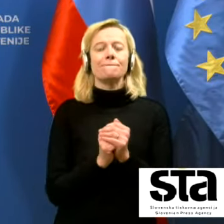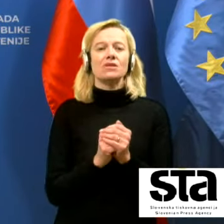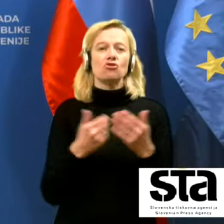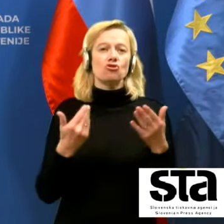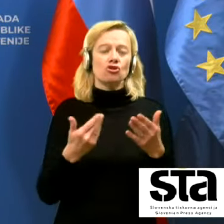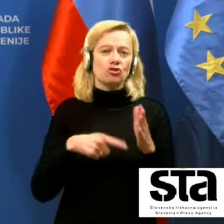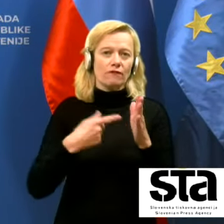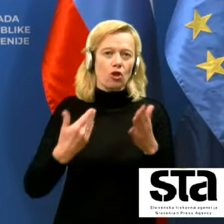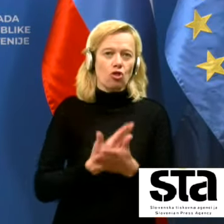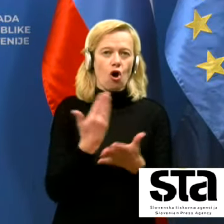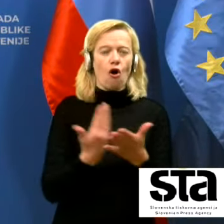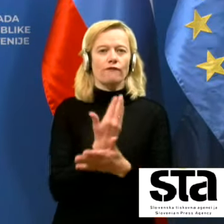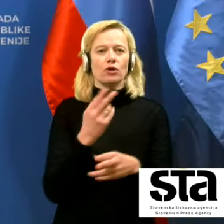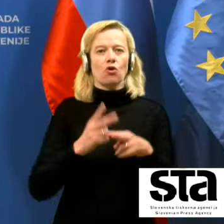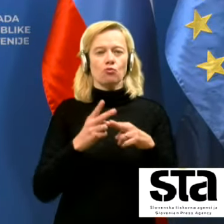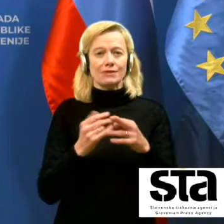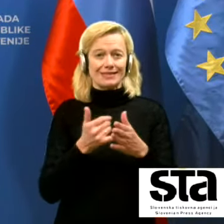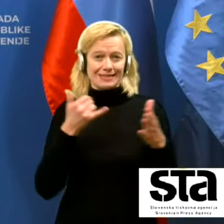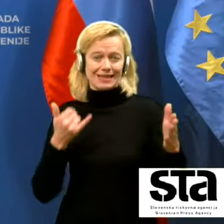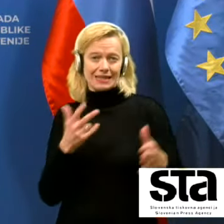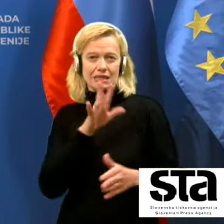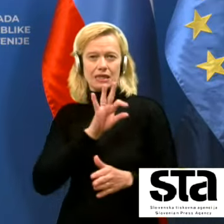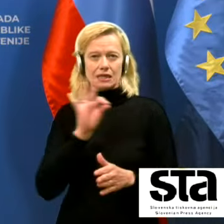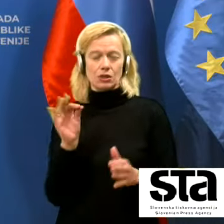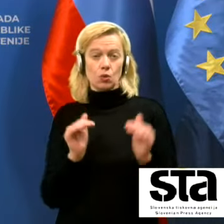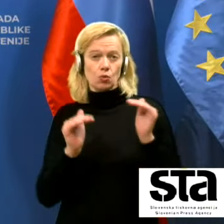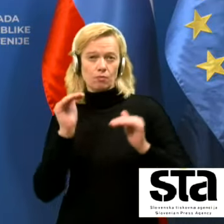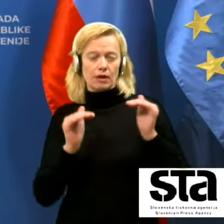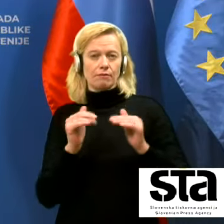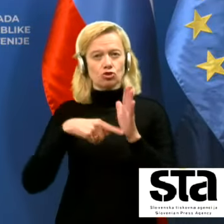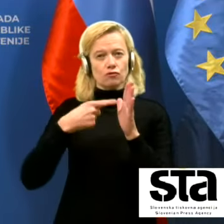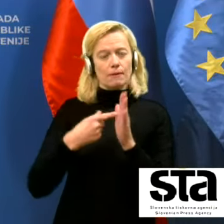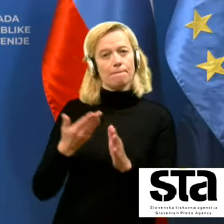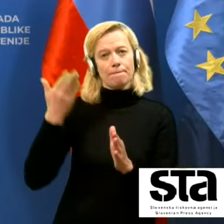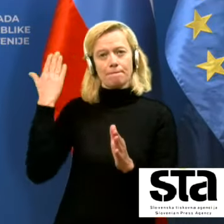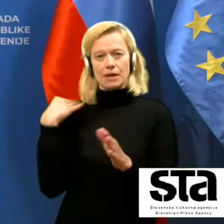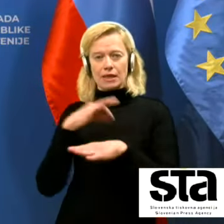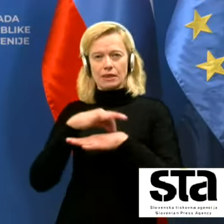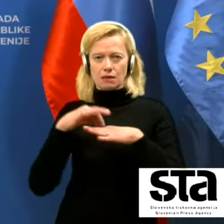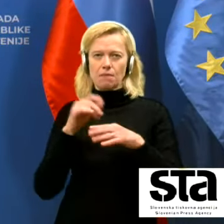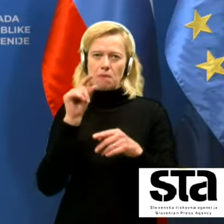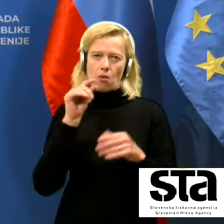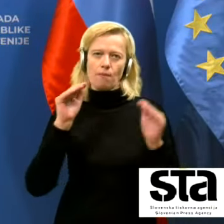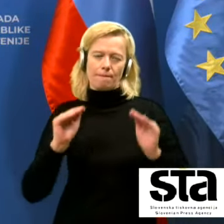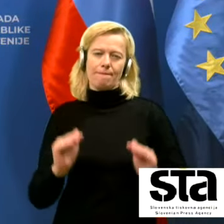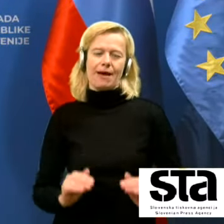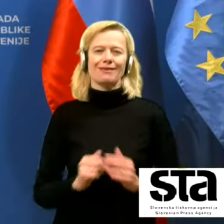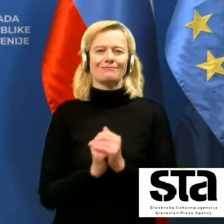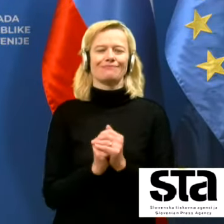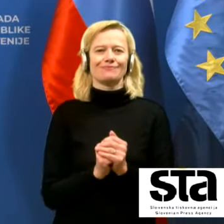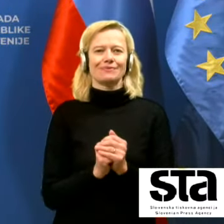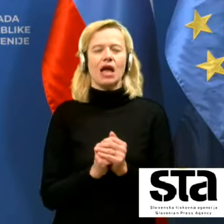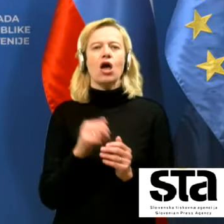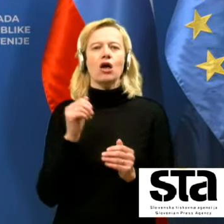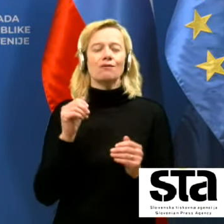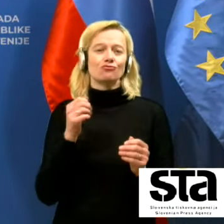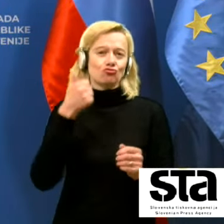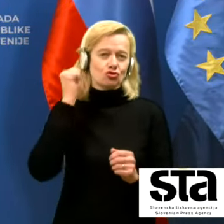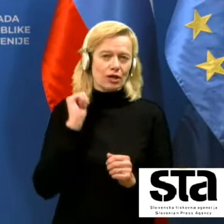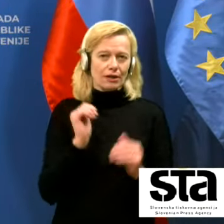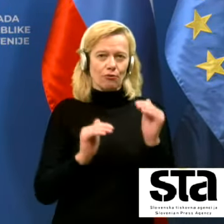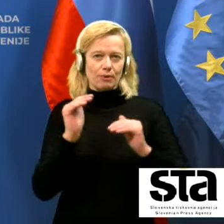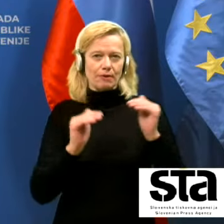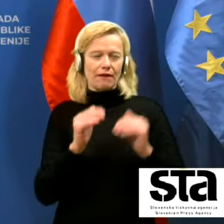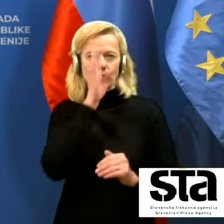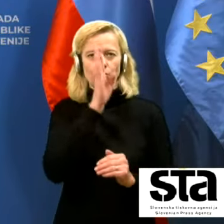odkritih okužb v zadnje tri dni v primerjavi številkami prejšnjega tedna Lepada. Včeraj je bilo tako v primerjavi s